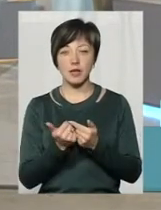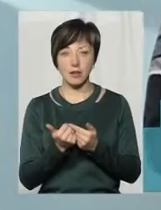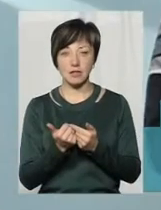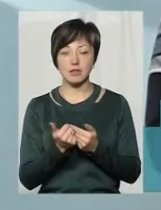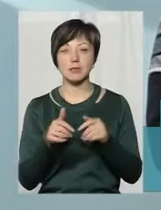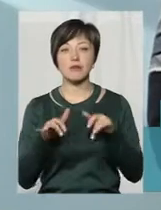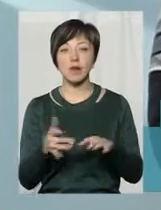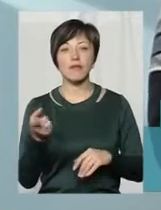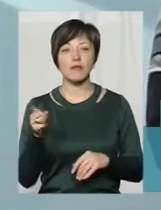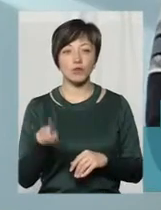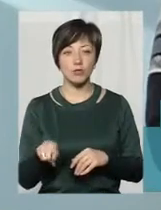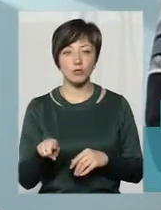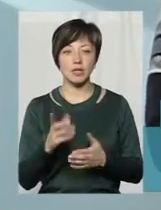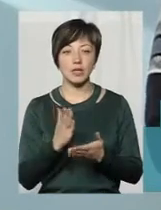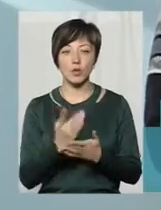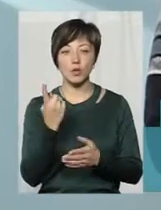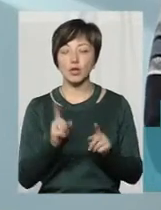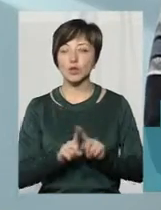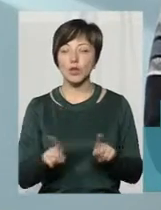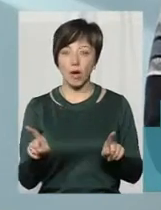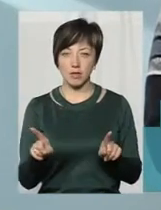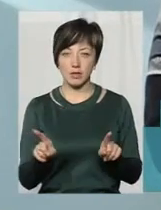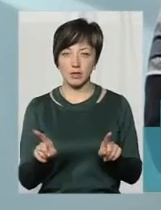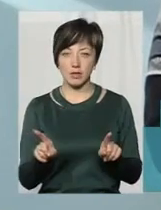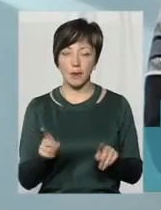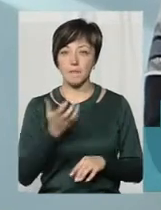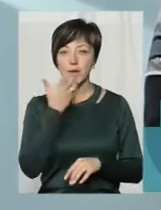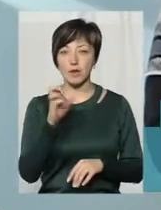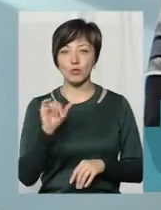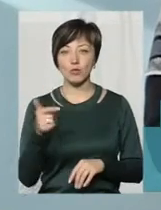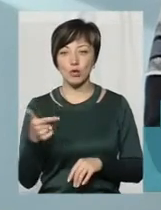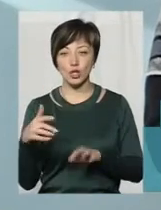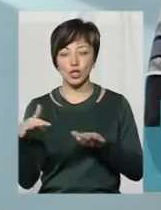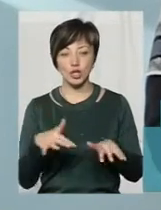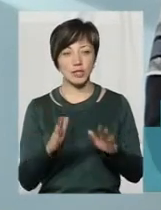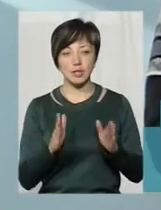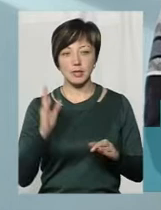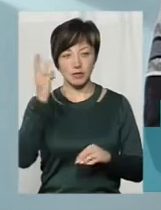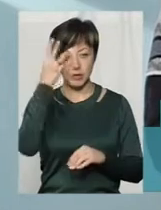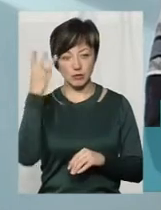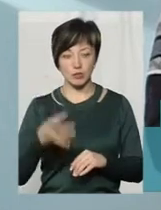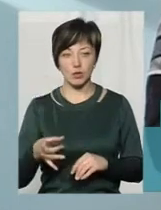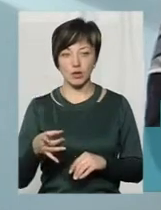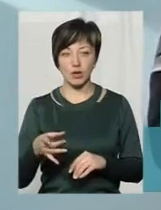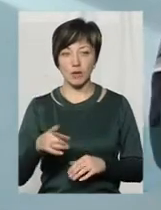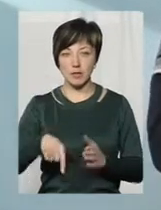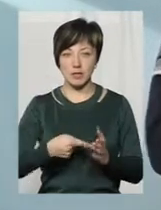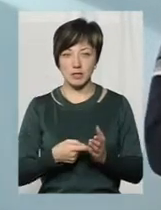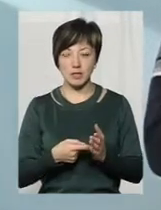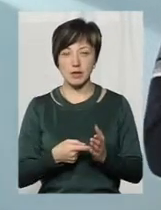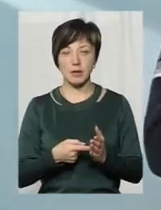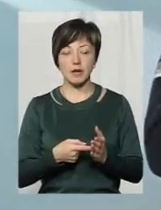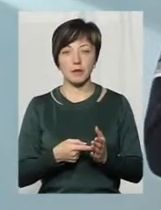Справа в тому, що тут є один нюанс. Південний Буг, він тече не тільки в Хмельницькому, він тече на